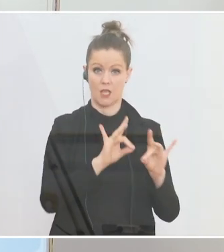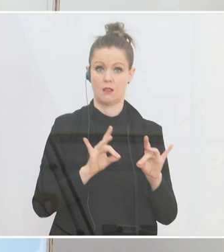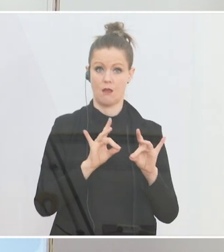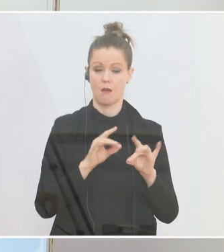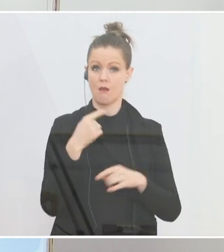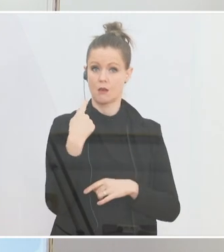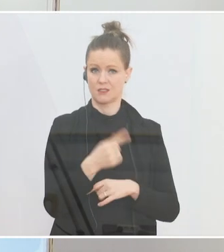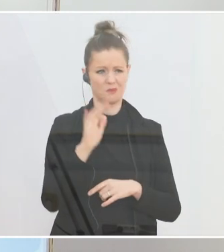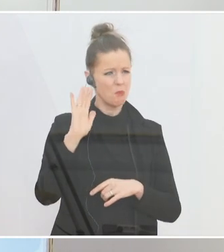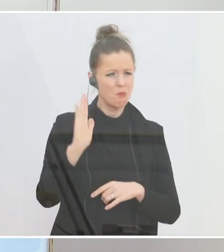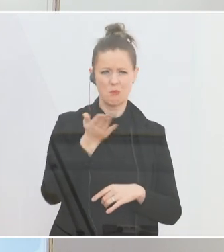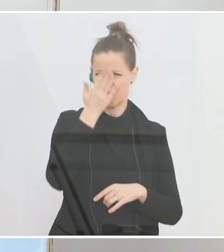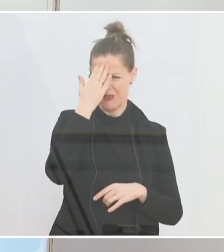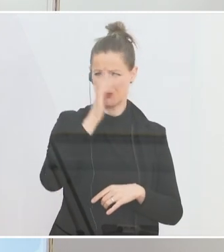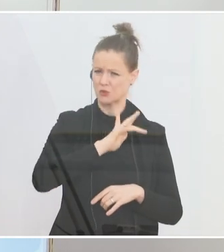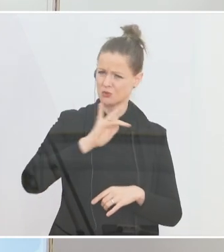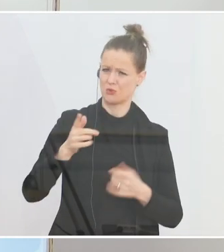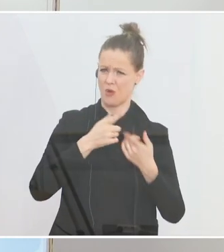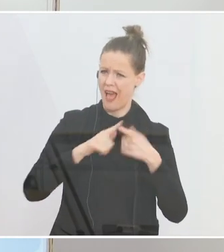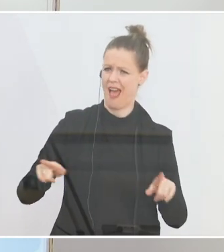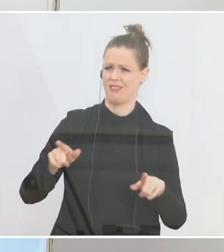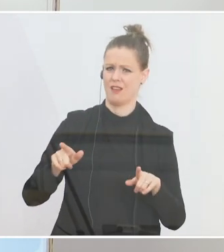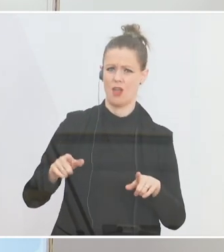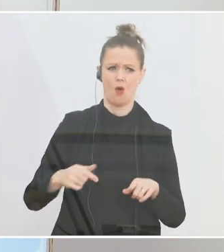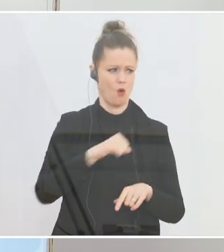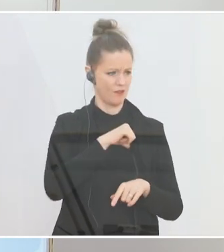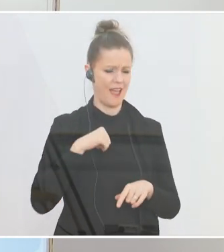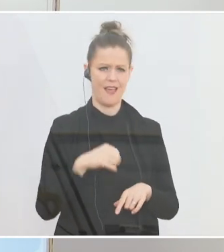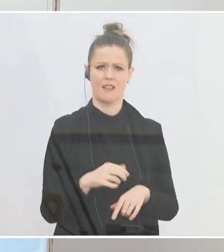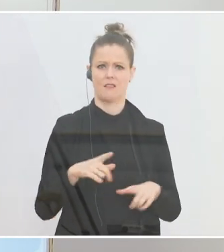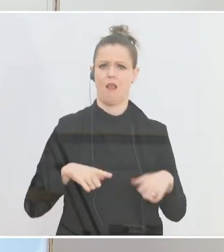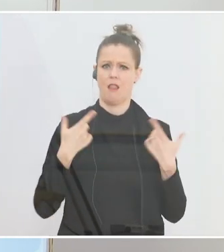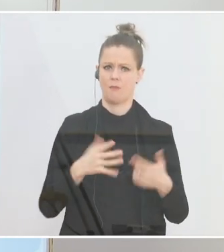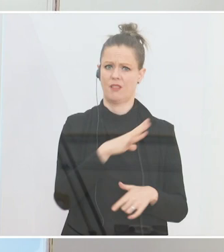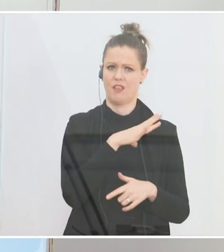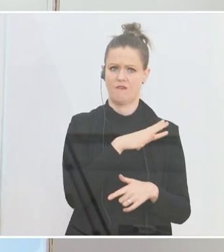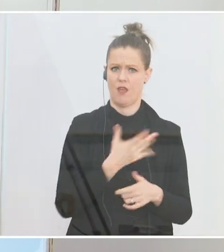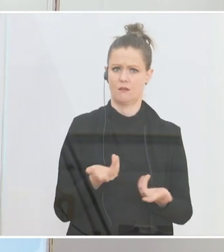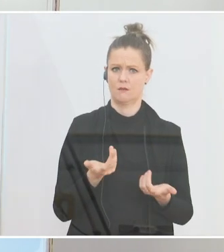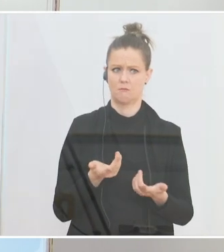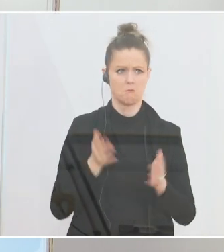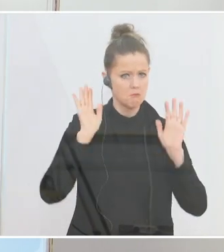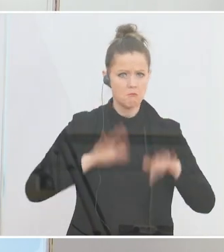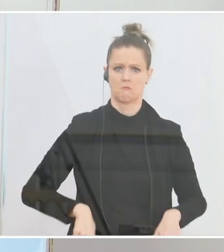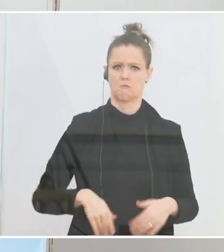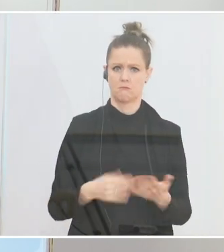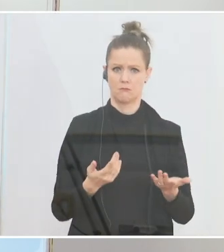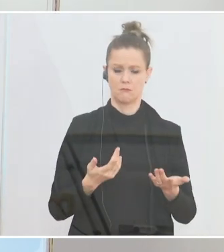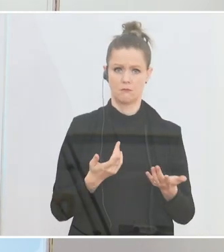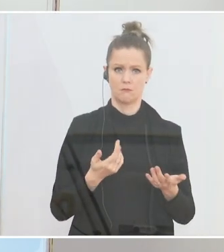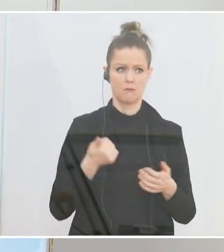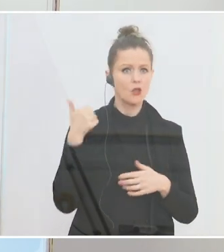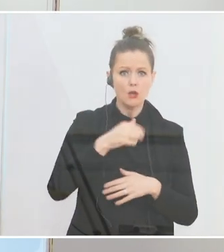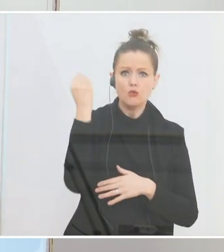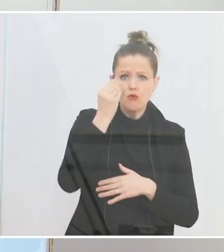Leben, die Gefährdung von Leben, ihr eigenes, das von anderen Menschen in Kauf nehmen. Es sind unbelehrbare Wiederholungstäter, die